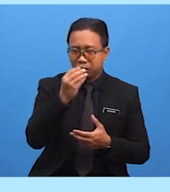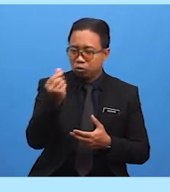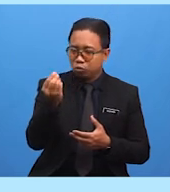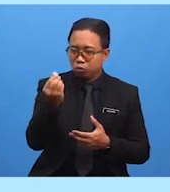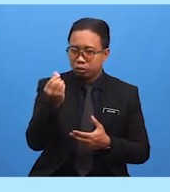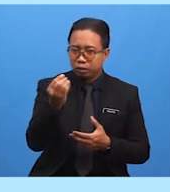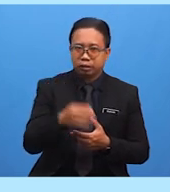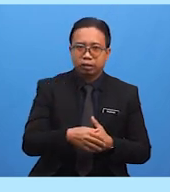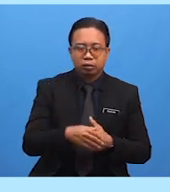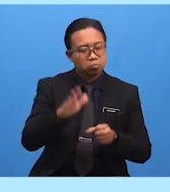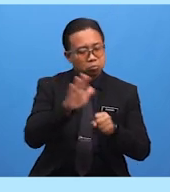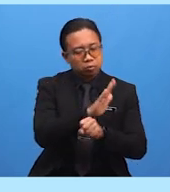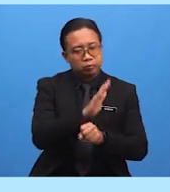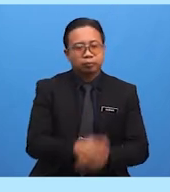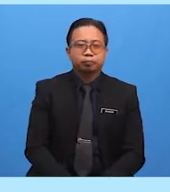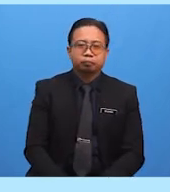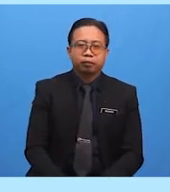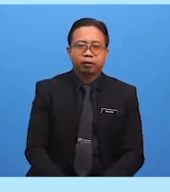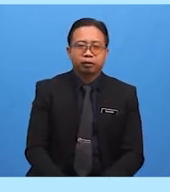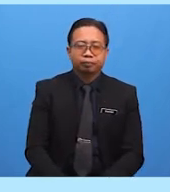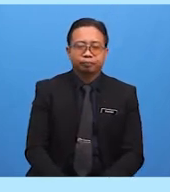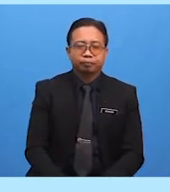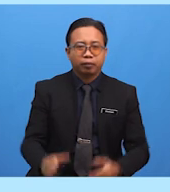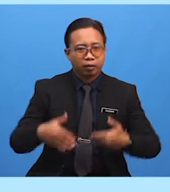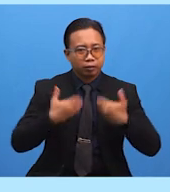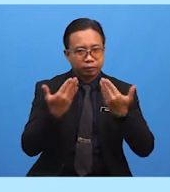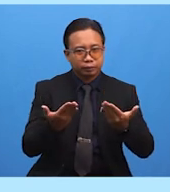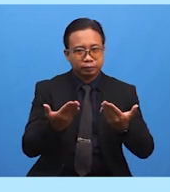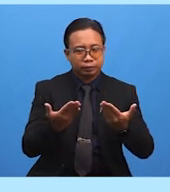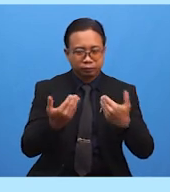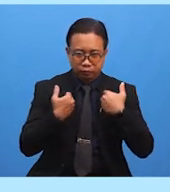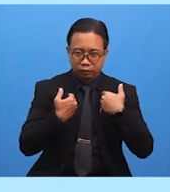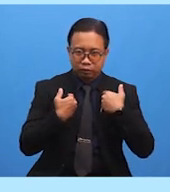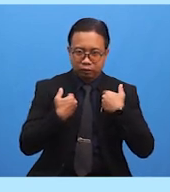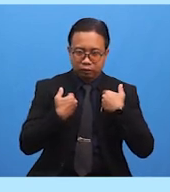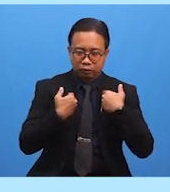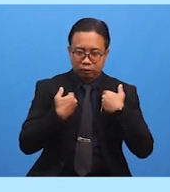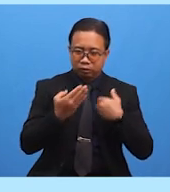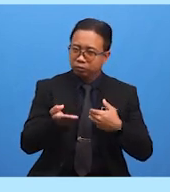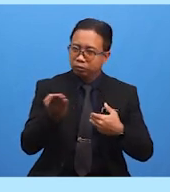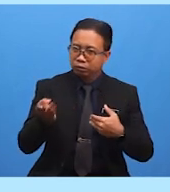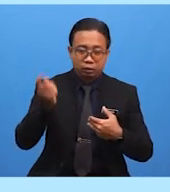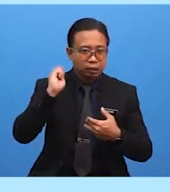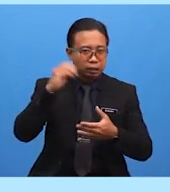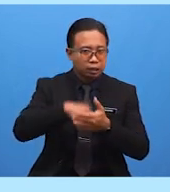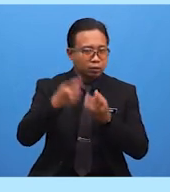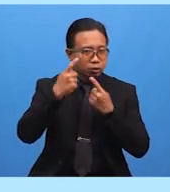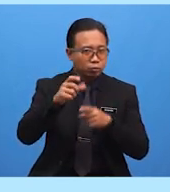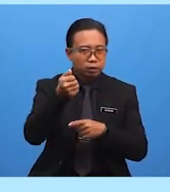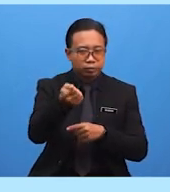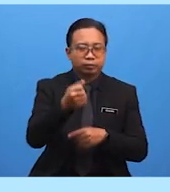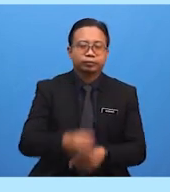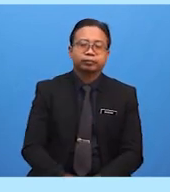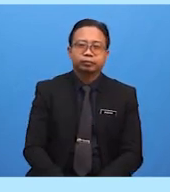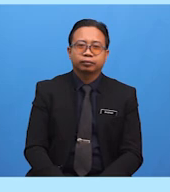Duit Belanja Mencukupi Bagaimana Ada tak Perkara-perkara Ini Dalam Jawapan